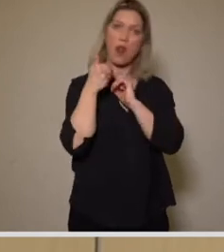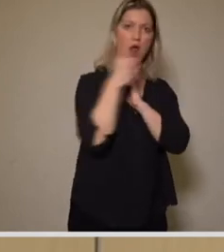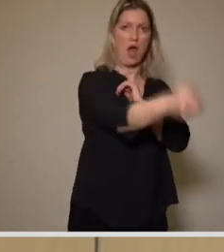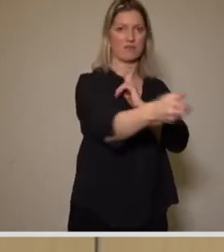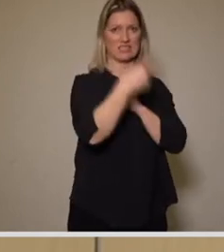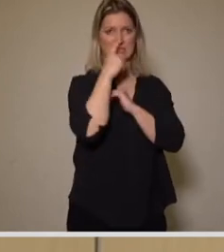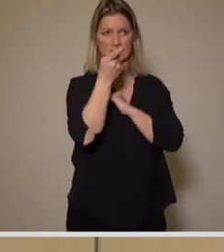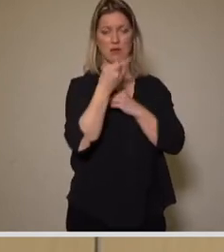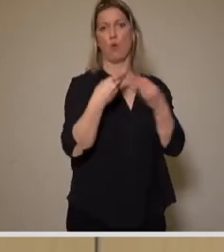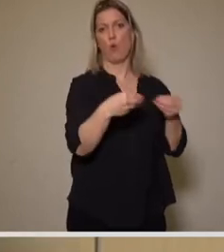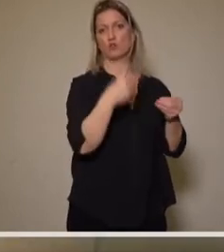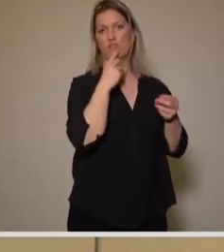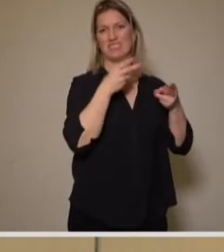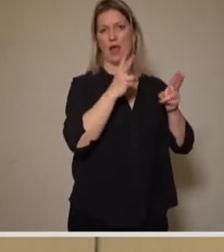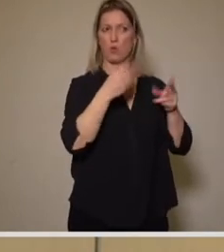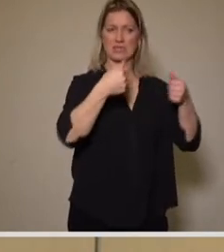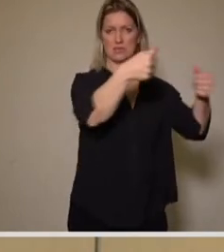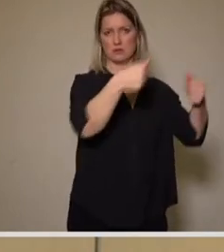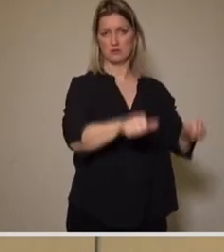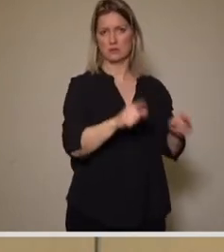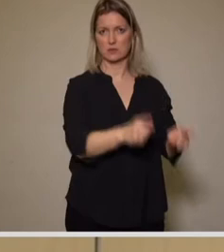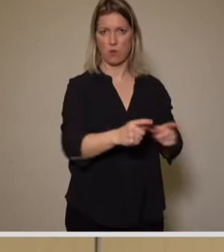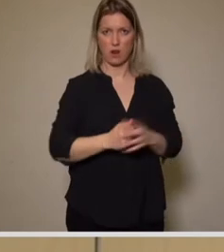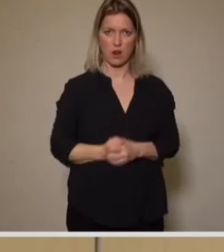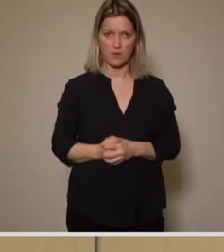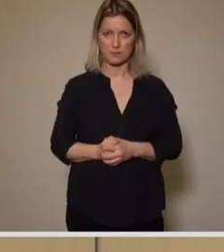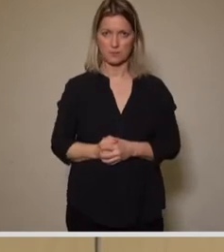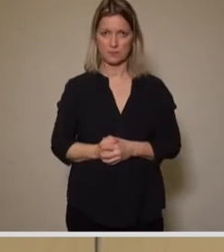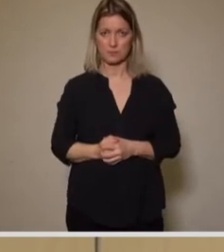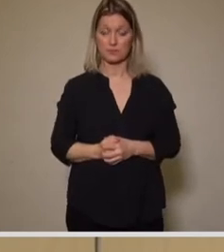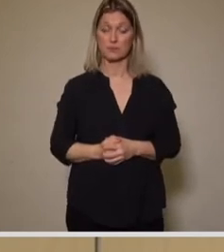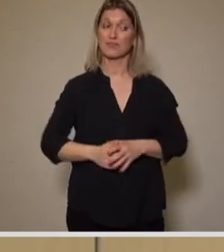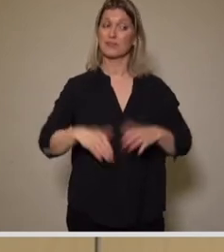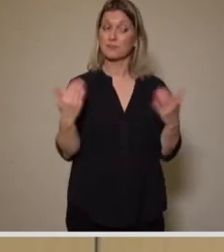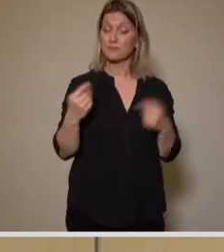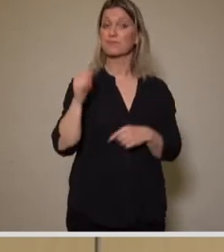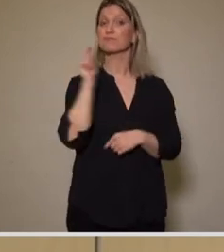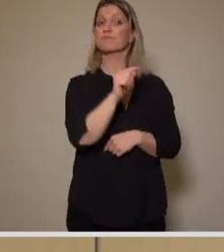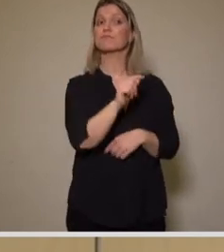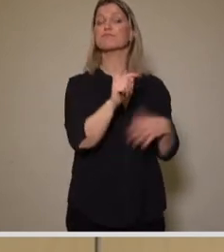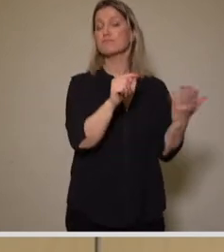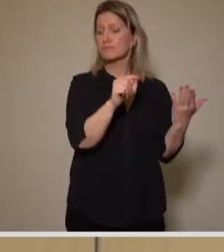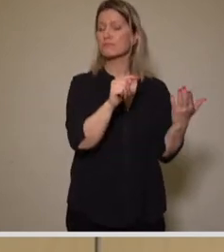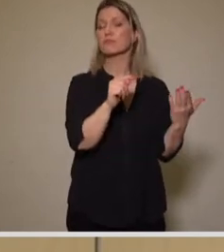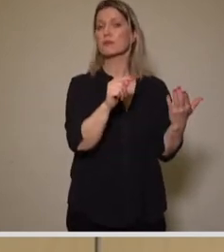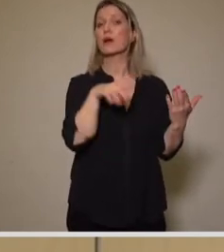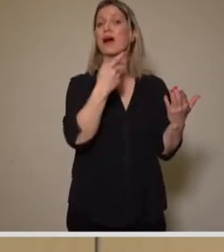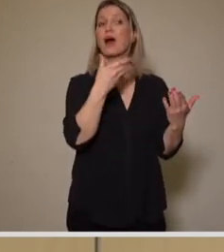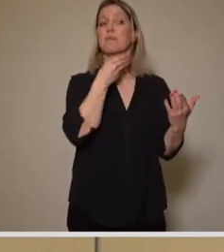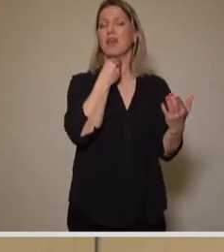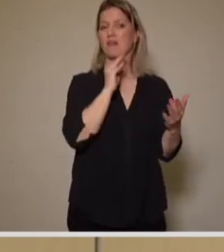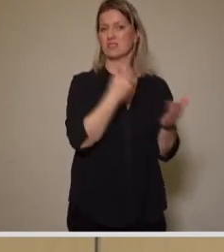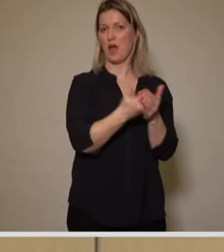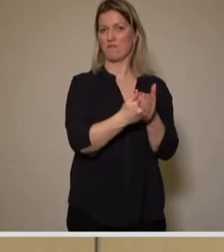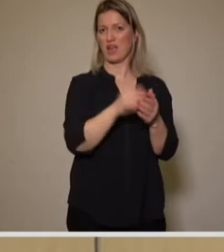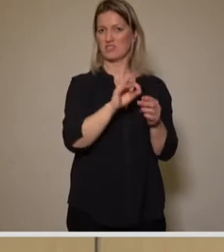ausgewiesen wird. Dann ist die Lagerstätte, also das ist die Folge nicht mehr Gegenstand des Bedarfsnachweises für die